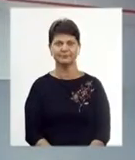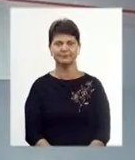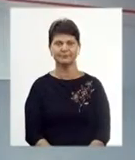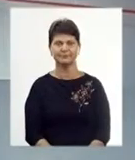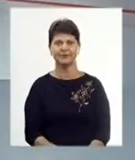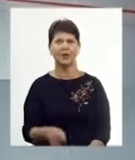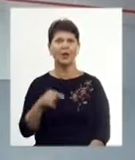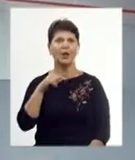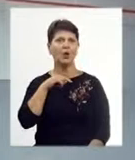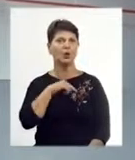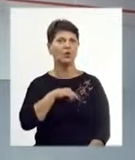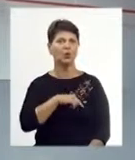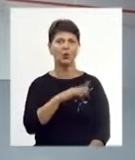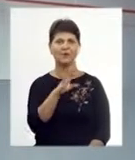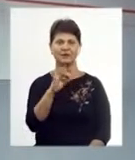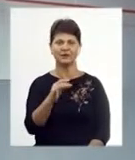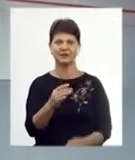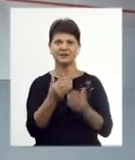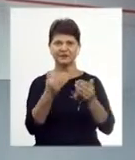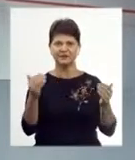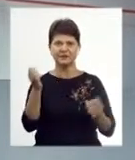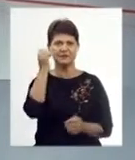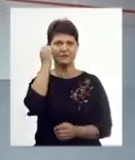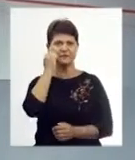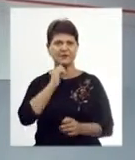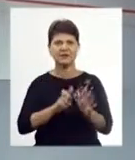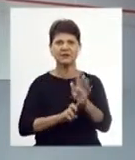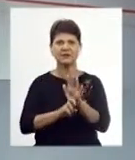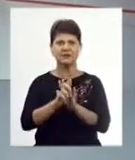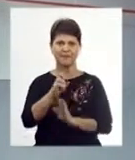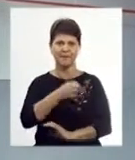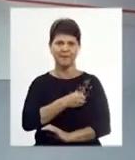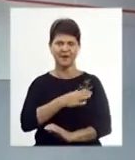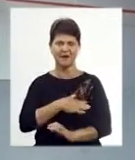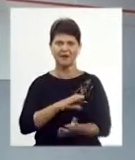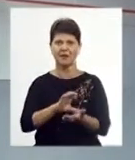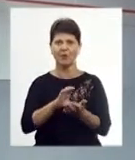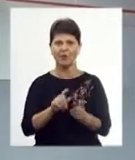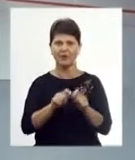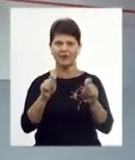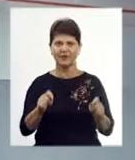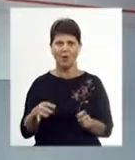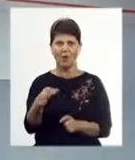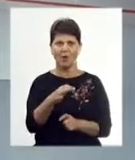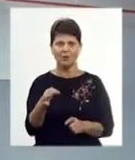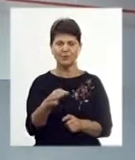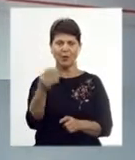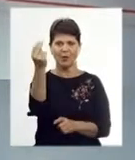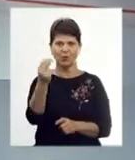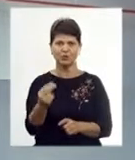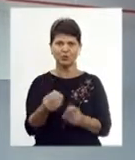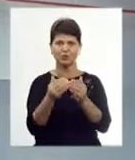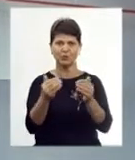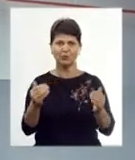Духовна вись. Виставка церковних старожитностей із приватних колекцій відкрилась сьогодні в обласному художньому музеї.